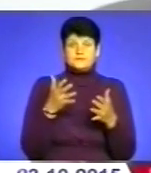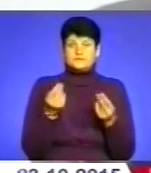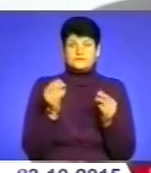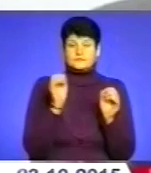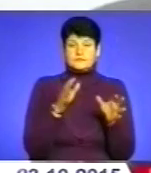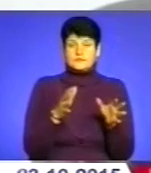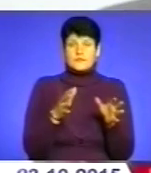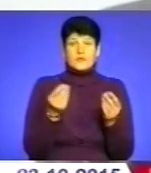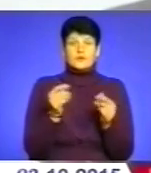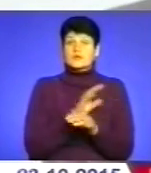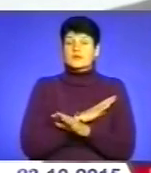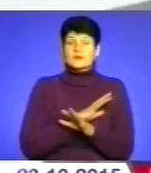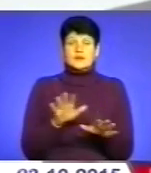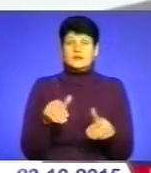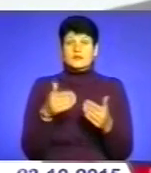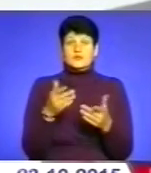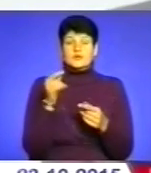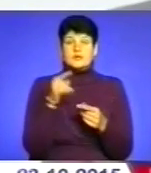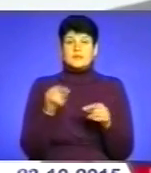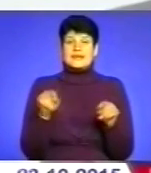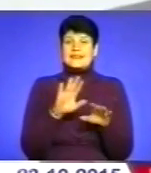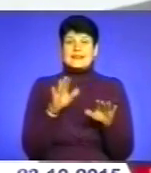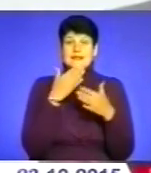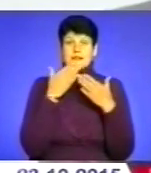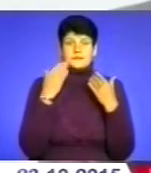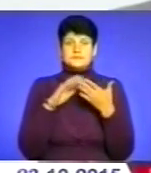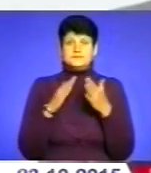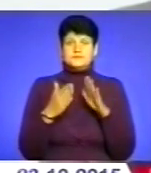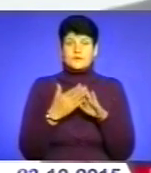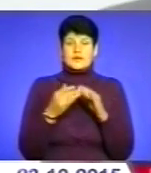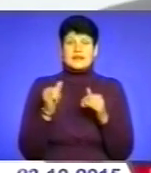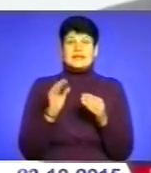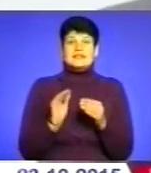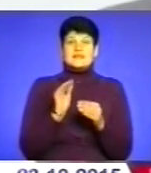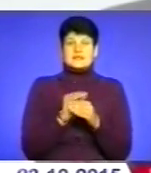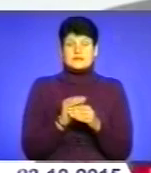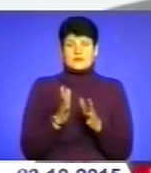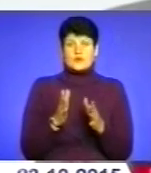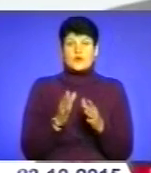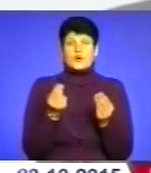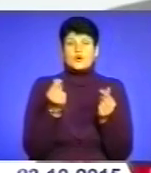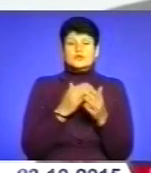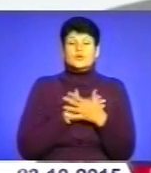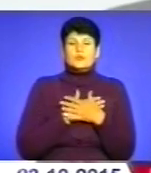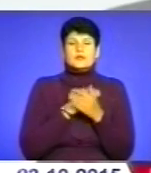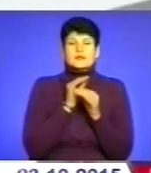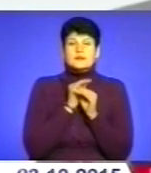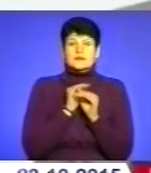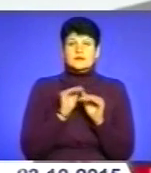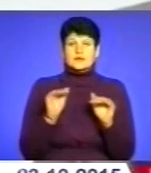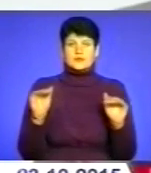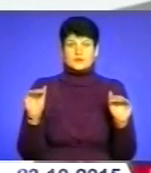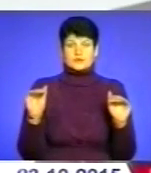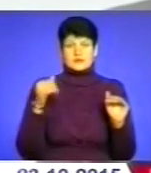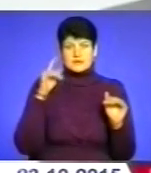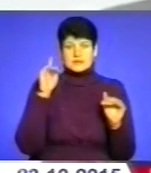підуть туди, де не створені умови для інвестиційного клімату. Гроші люблять тишу, ви знаєте.